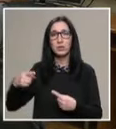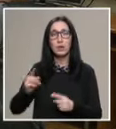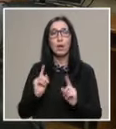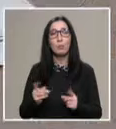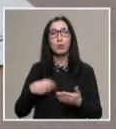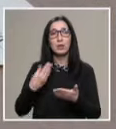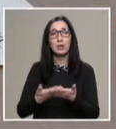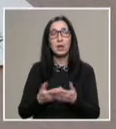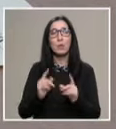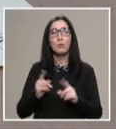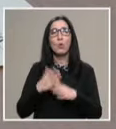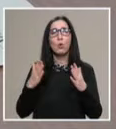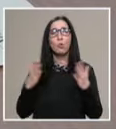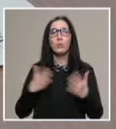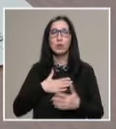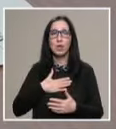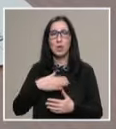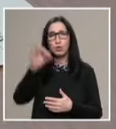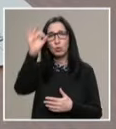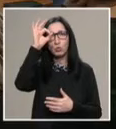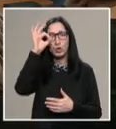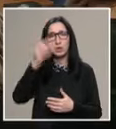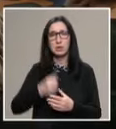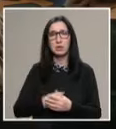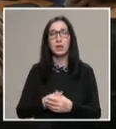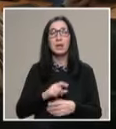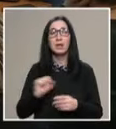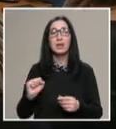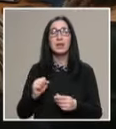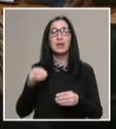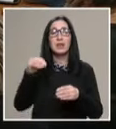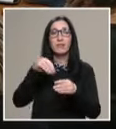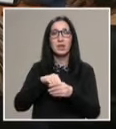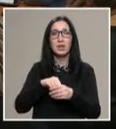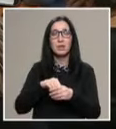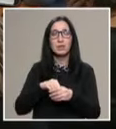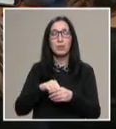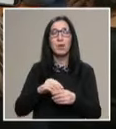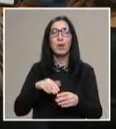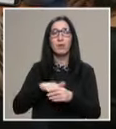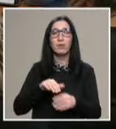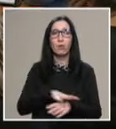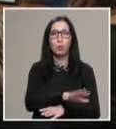да дадем много повече на нашите ученици и да ги внедрим в обществото.